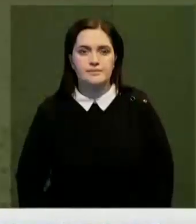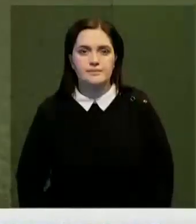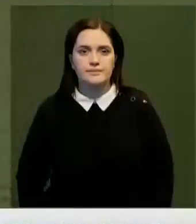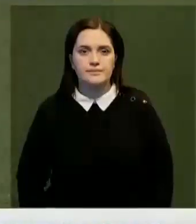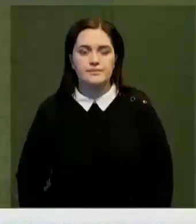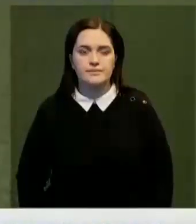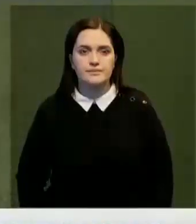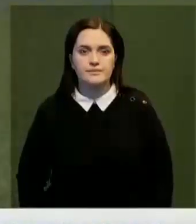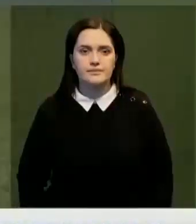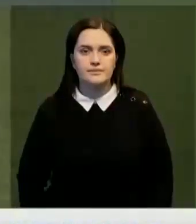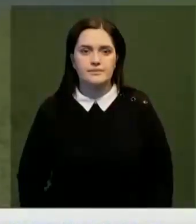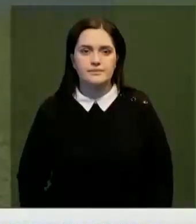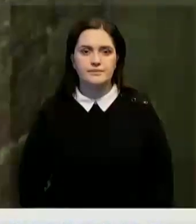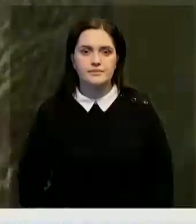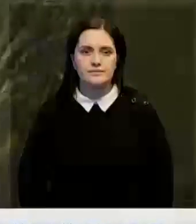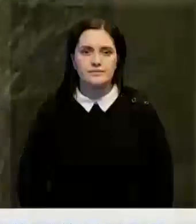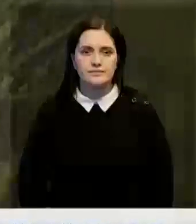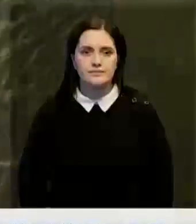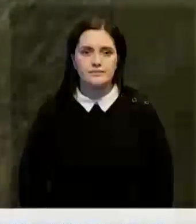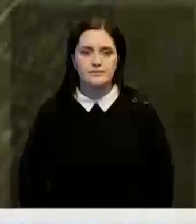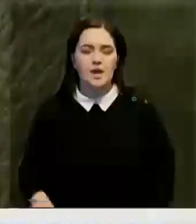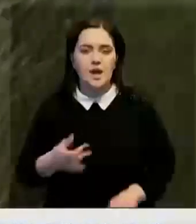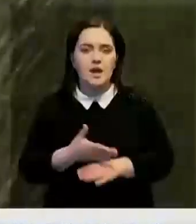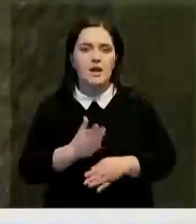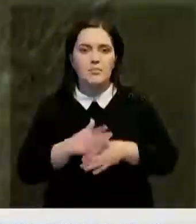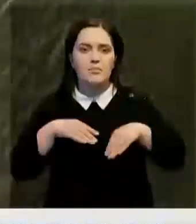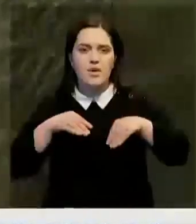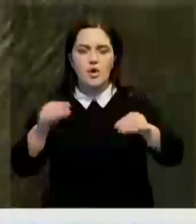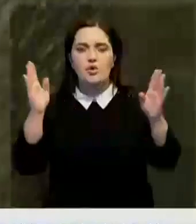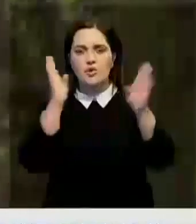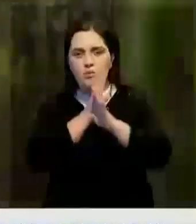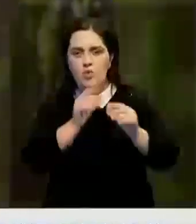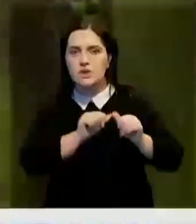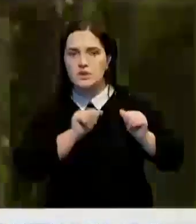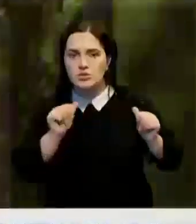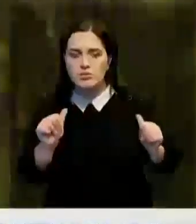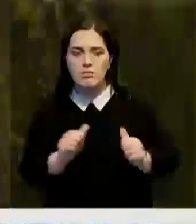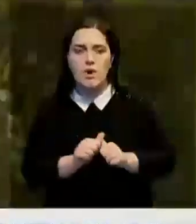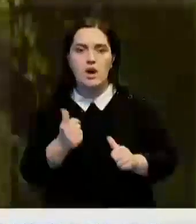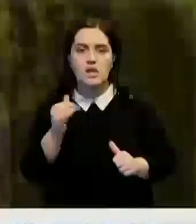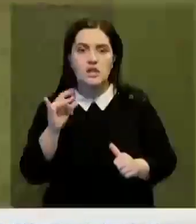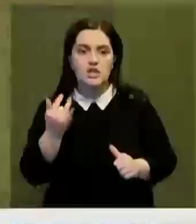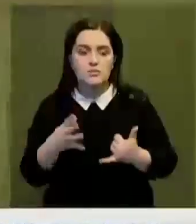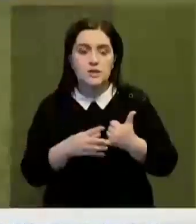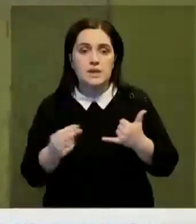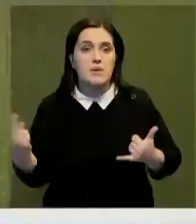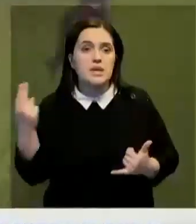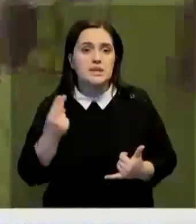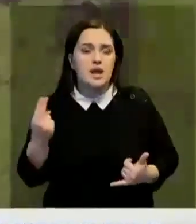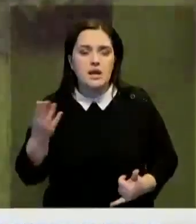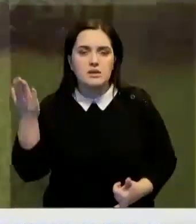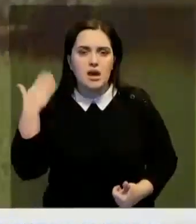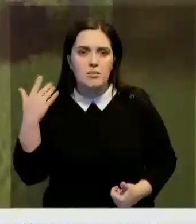Хлебное раздолье. Любовь и судьба при Ишимской земле. Целина стала для аграриев